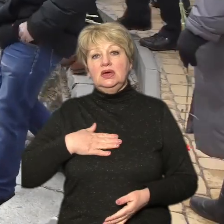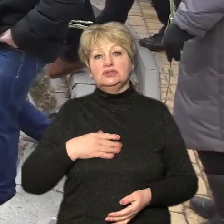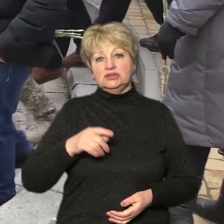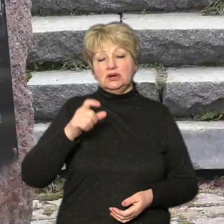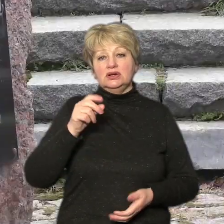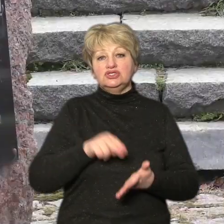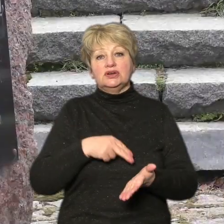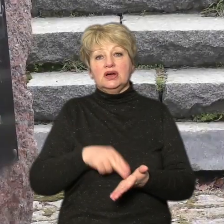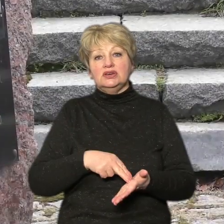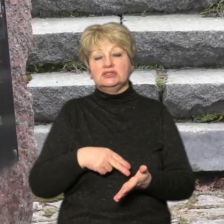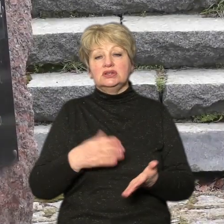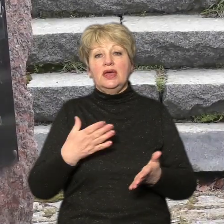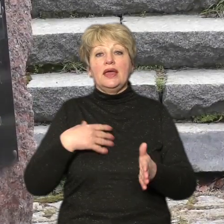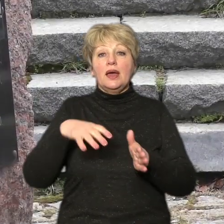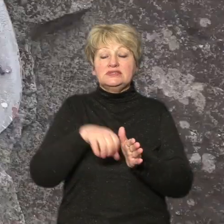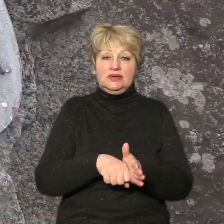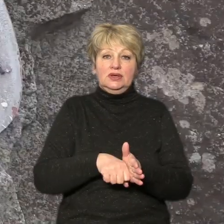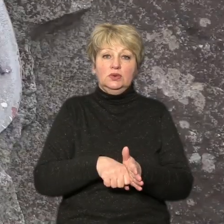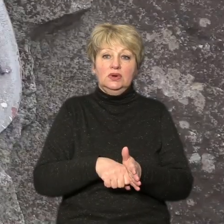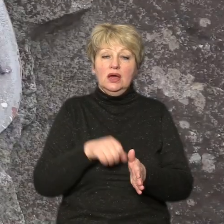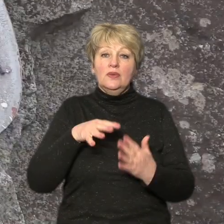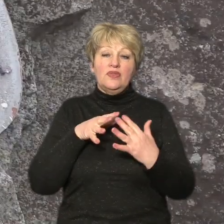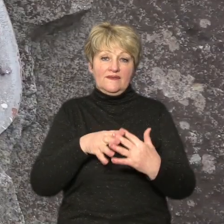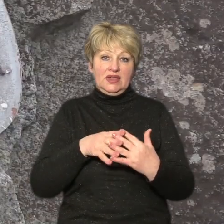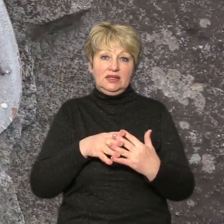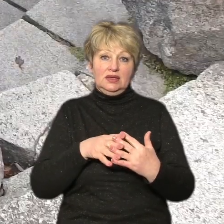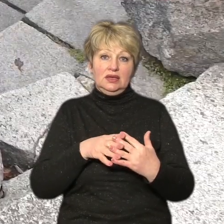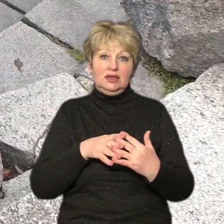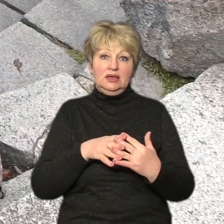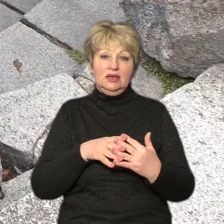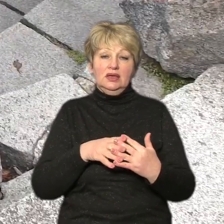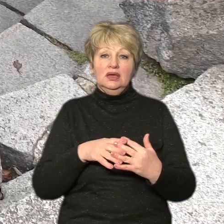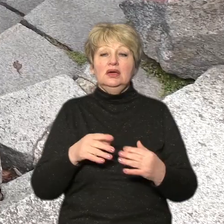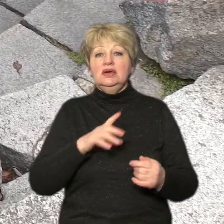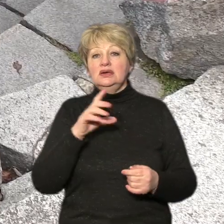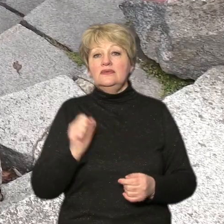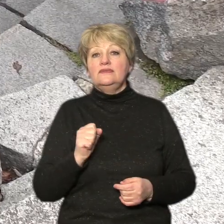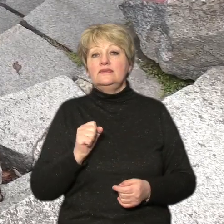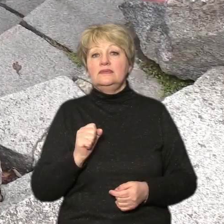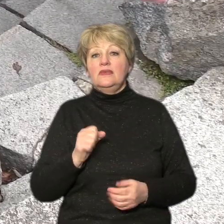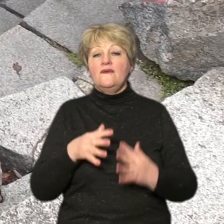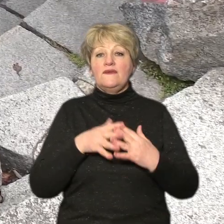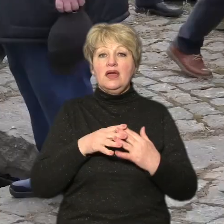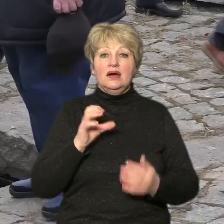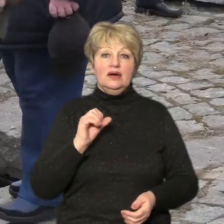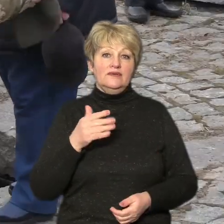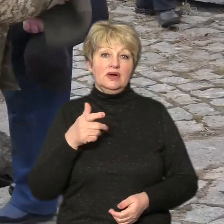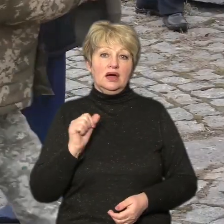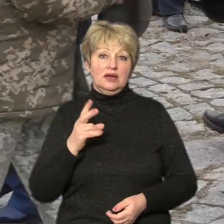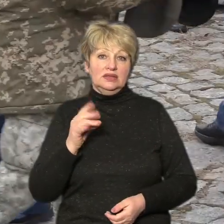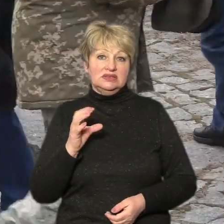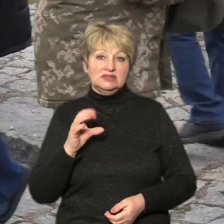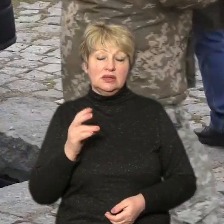черкащан, які загинули в війні, в безлузді в війні афганській. Дуже